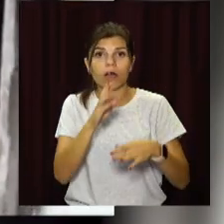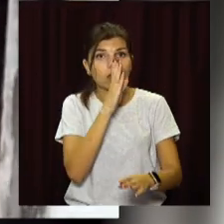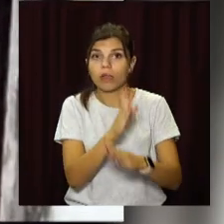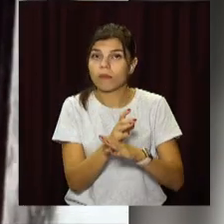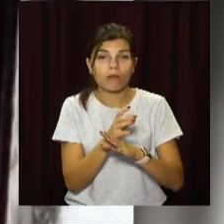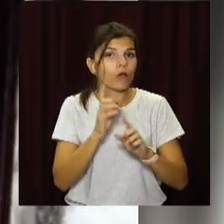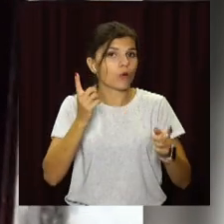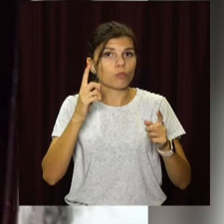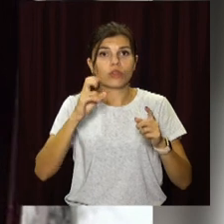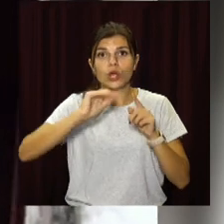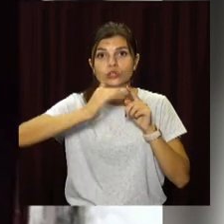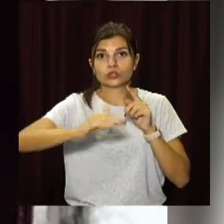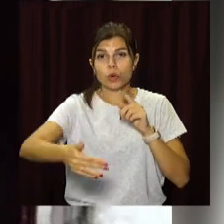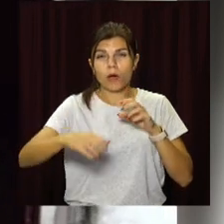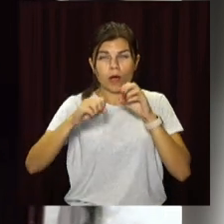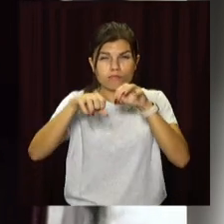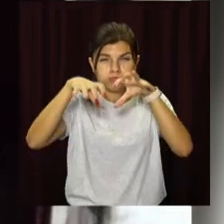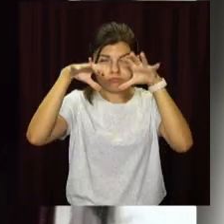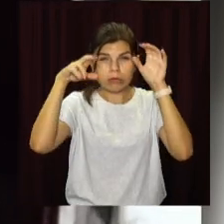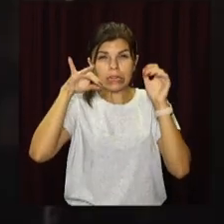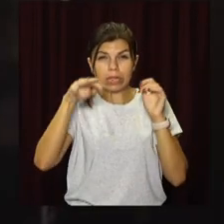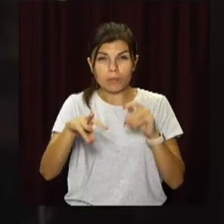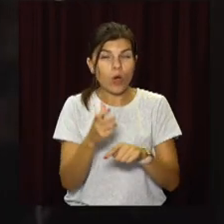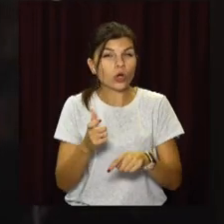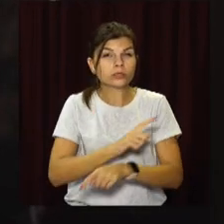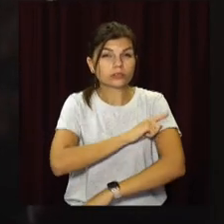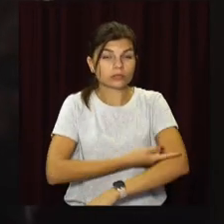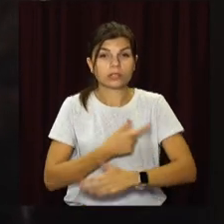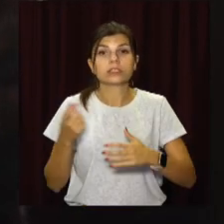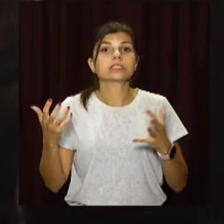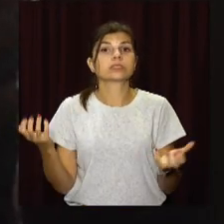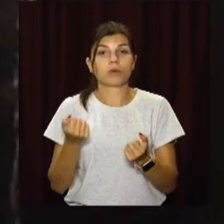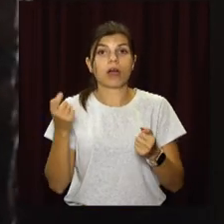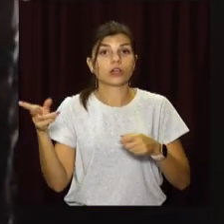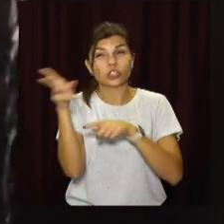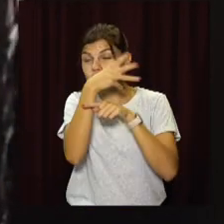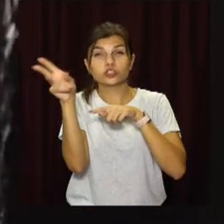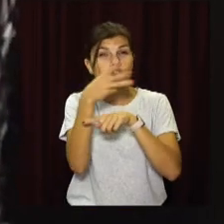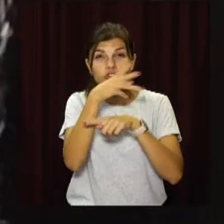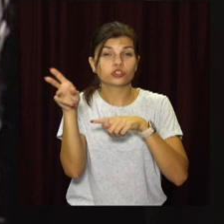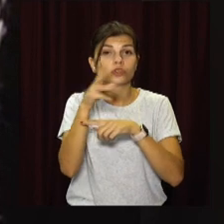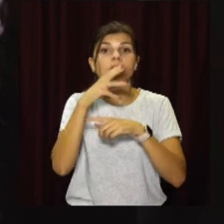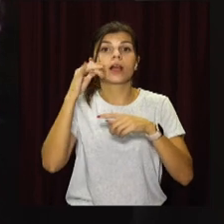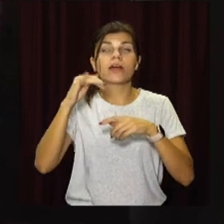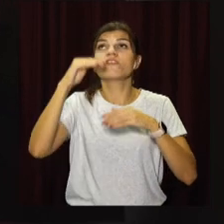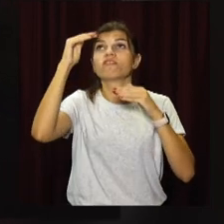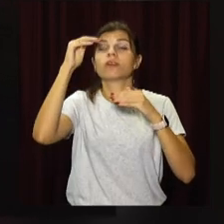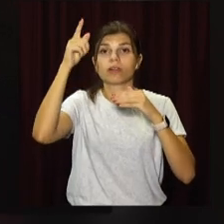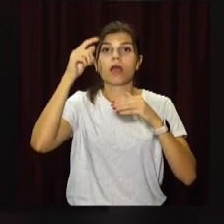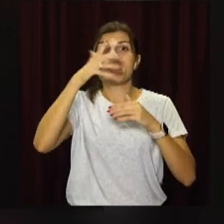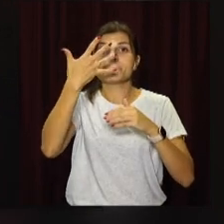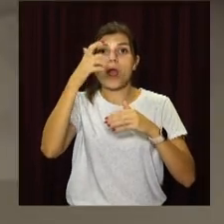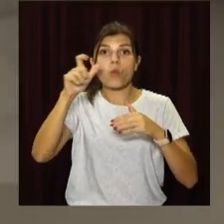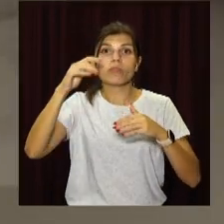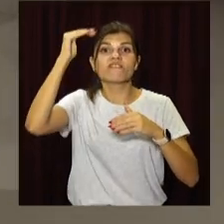вибратися, бо на сходок стояла димова завіса. ДСНСники приборкали вагоні, з верхнього поверху вивели п'ятьох